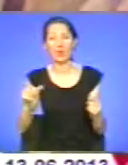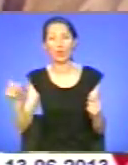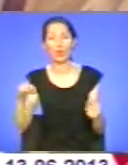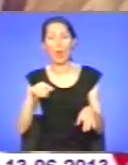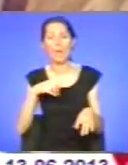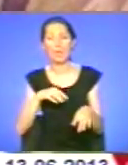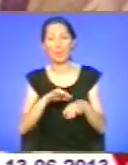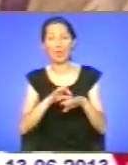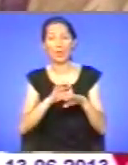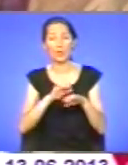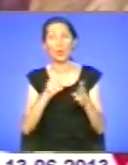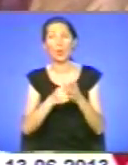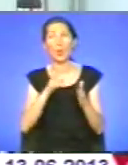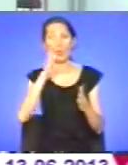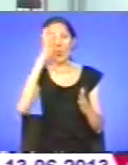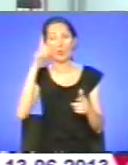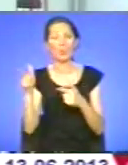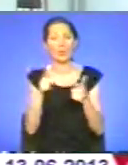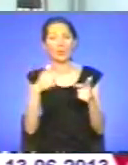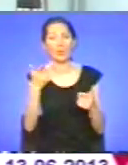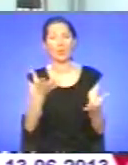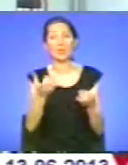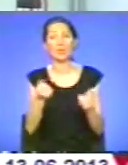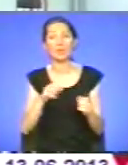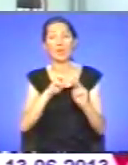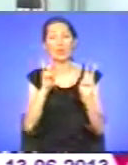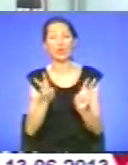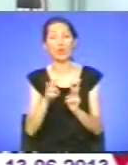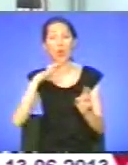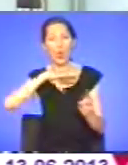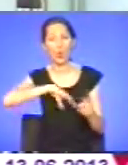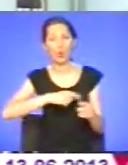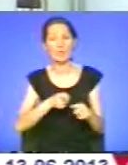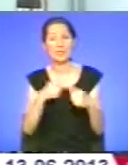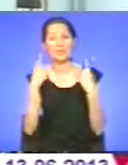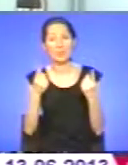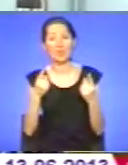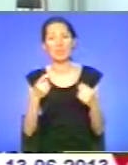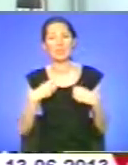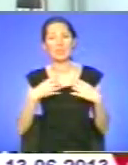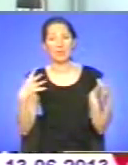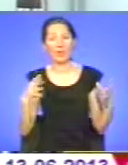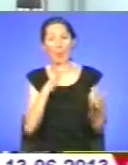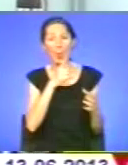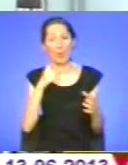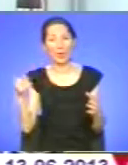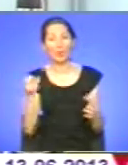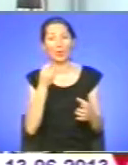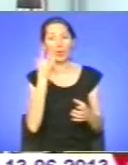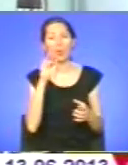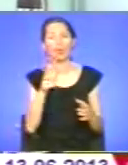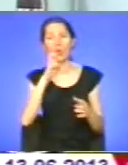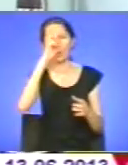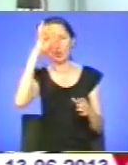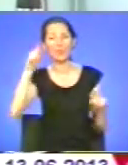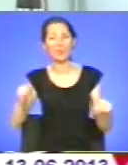прийняття її до Святого Духа. Це найбільше свято з періоду, коли Господь Воскрес із мертвих після своїх страждань і